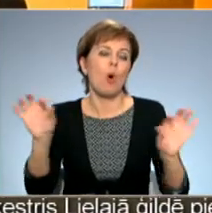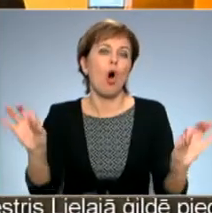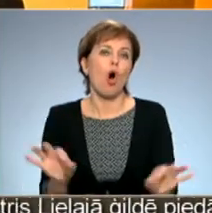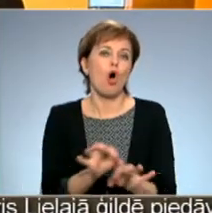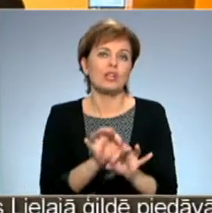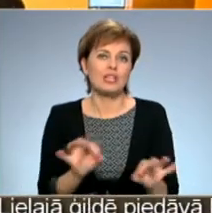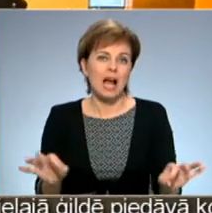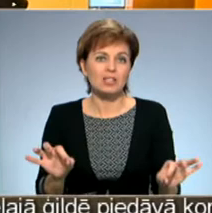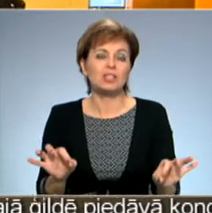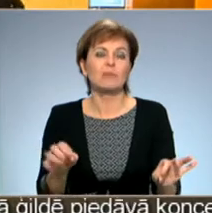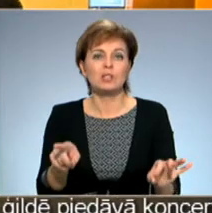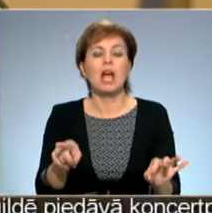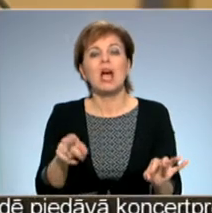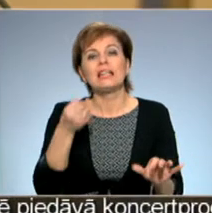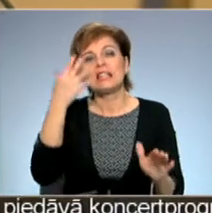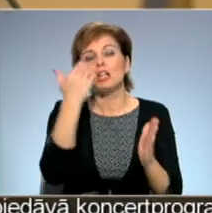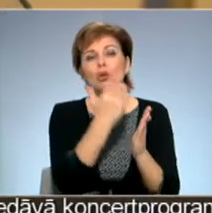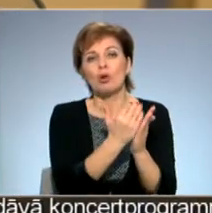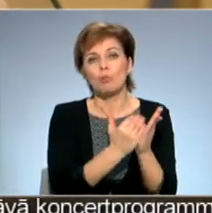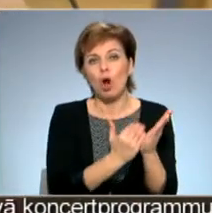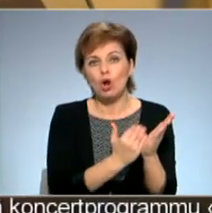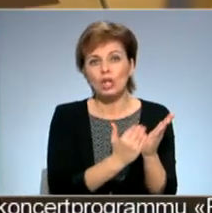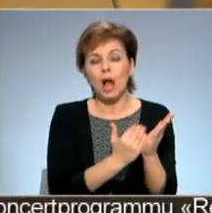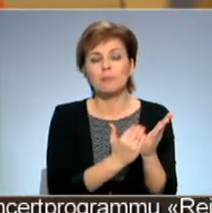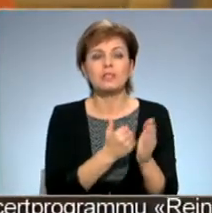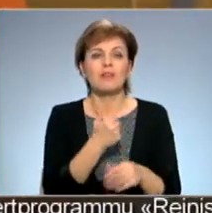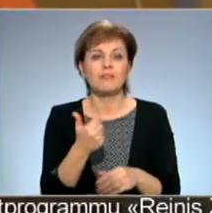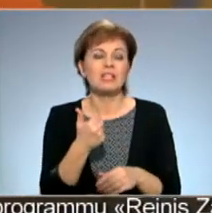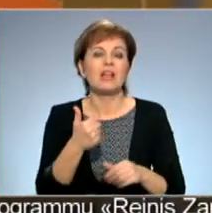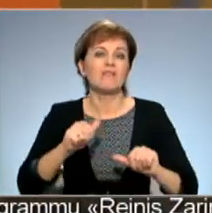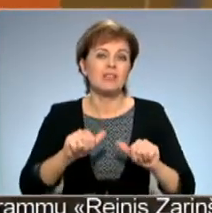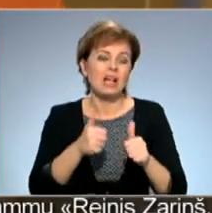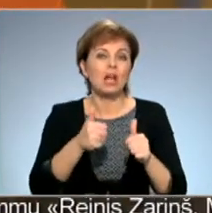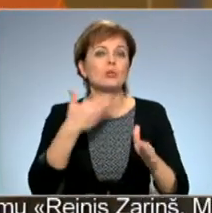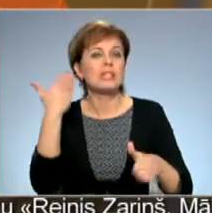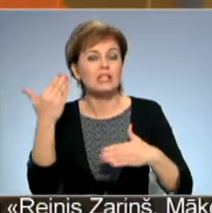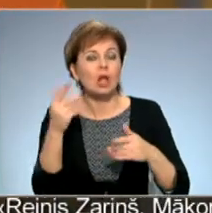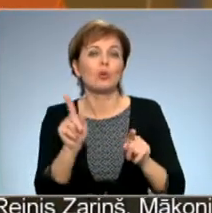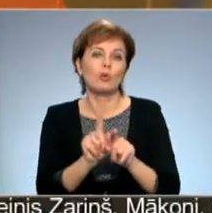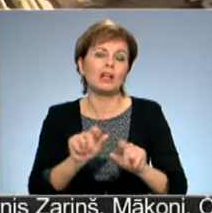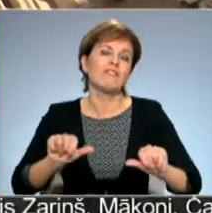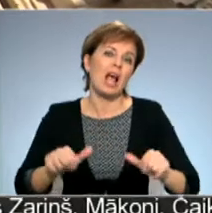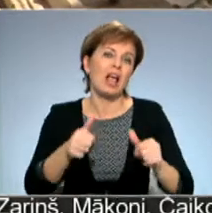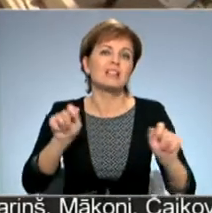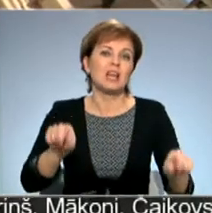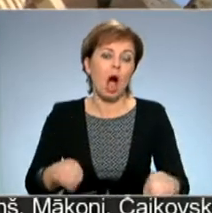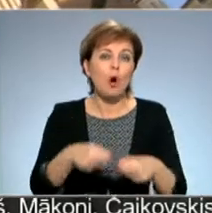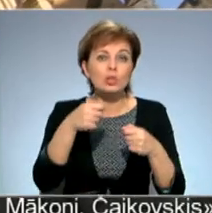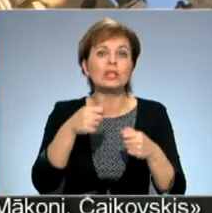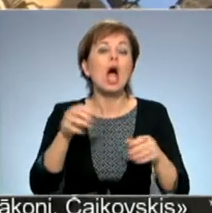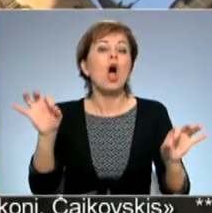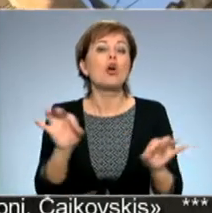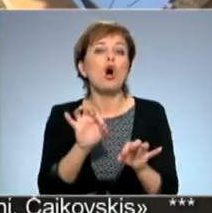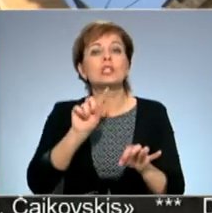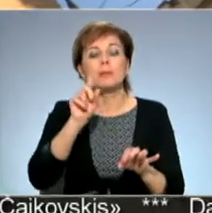ir šīs izmērdošās programmas. Viņi vienlaikus ir izklēdē, bet arī audzina auditoriju. Cikla pirmajā koncertā